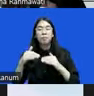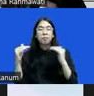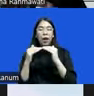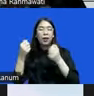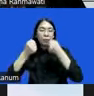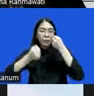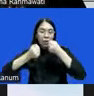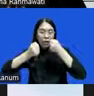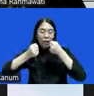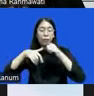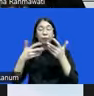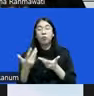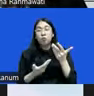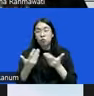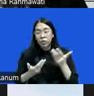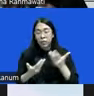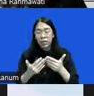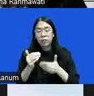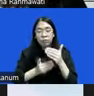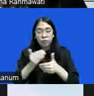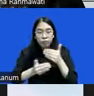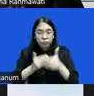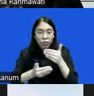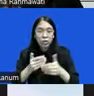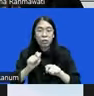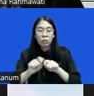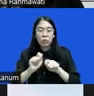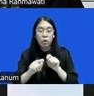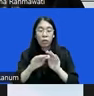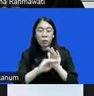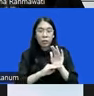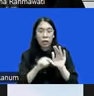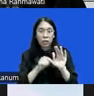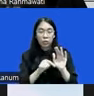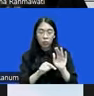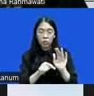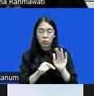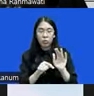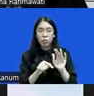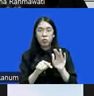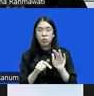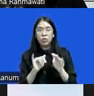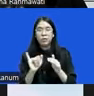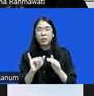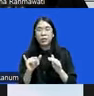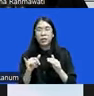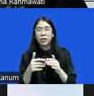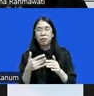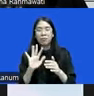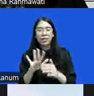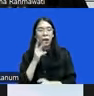bisa jadi dalam proses pembentukan kebijakan tersebut cenderung untuk absen atau tidak memperhatikan